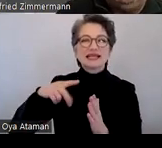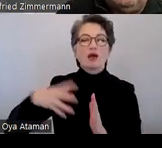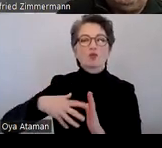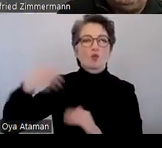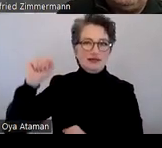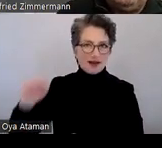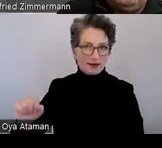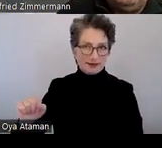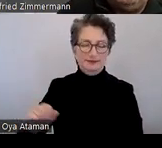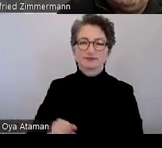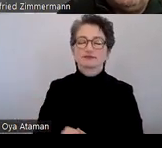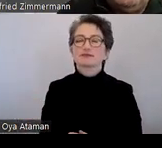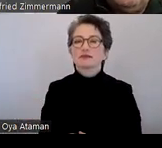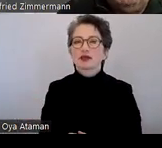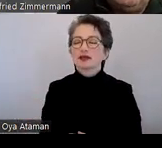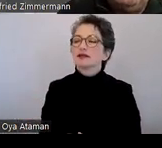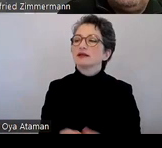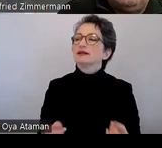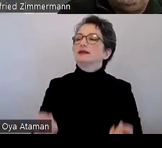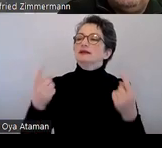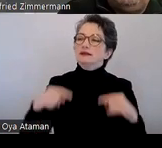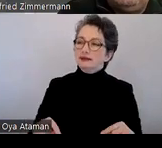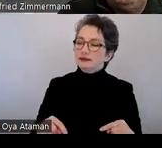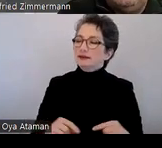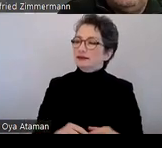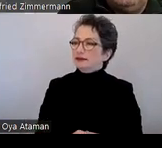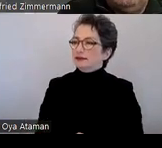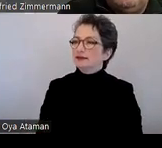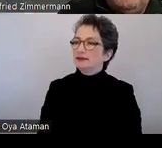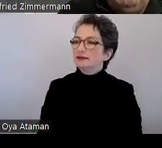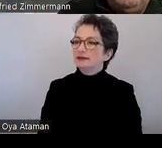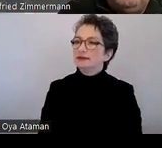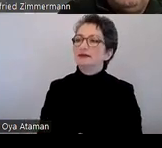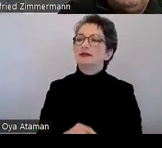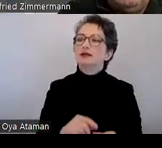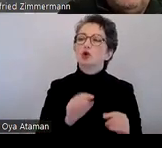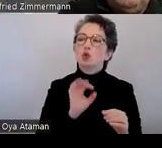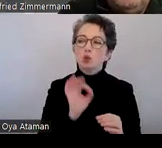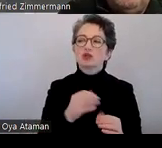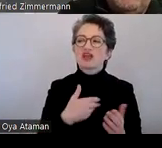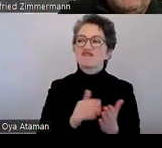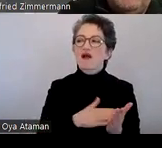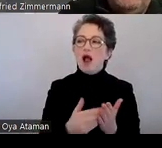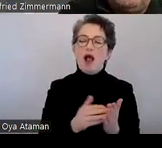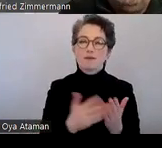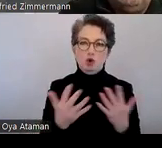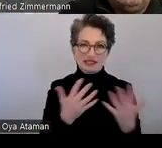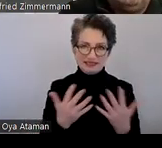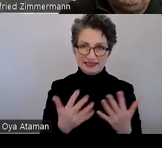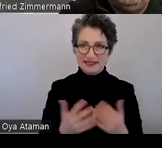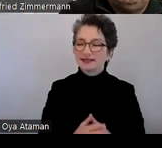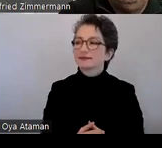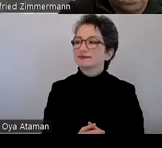Gute Farbkontraste, also das sind im Prinzip sehr vieles ähnliche wie Webdokumenten, aber speziell jetzt